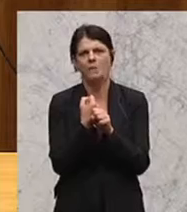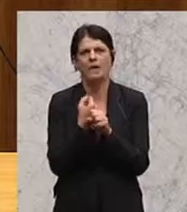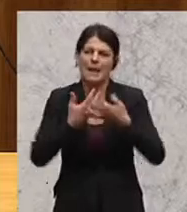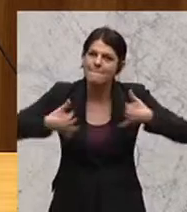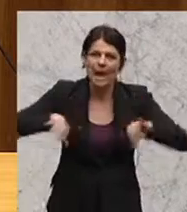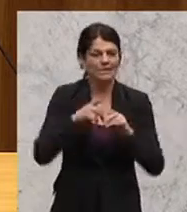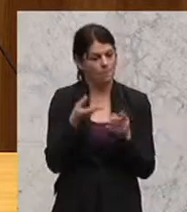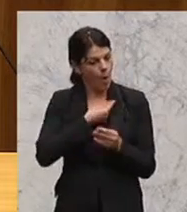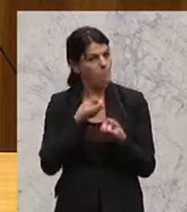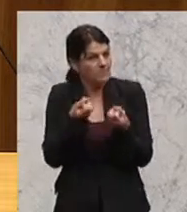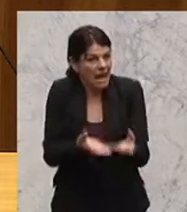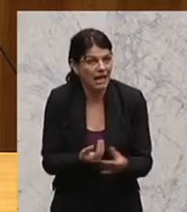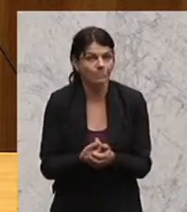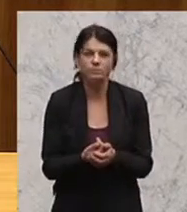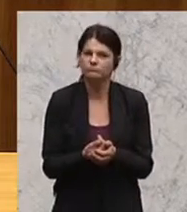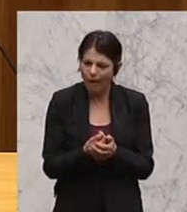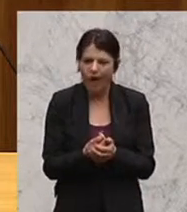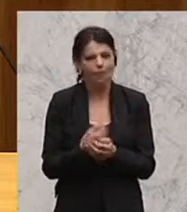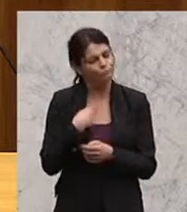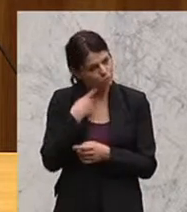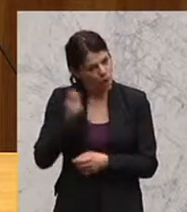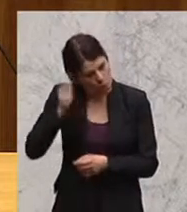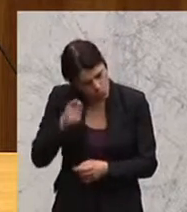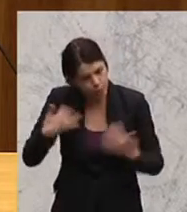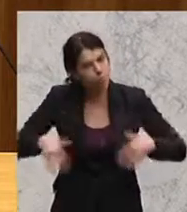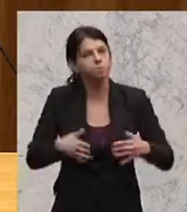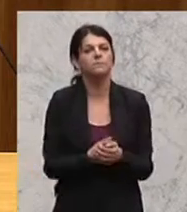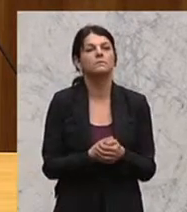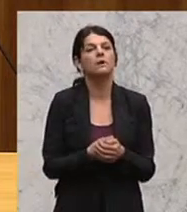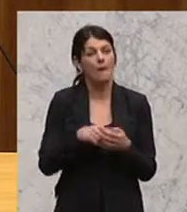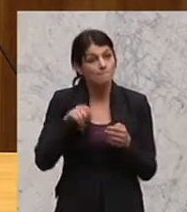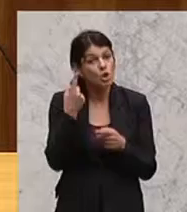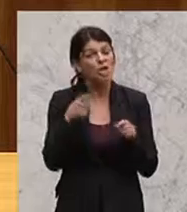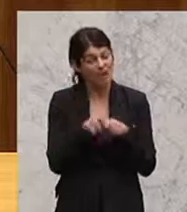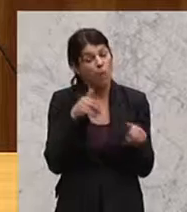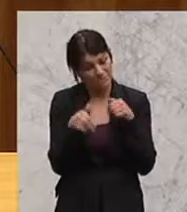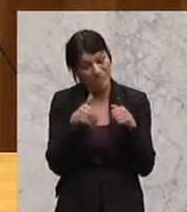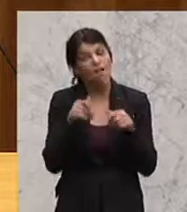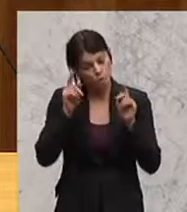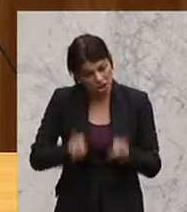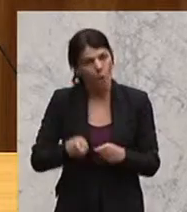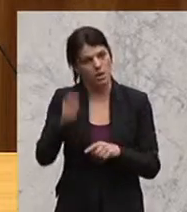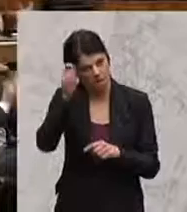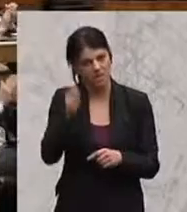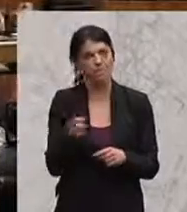einem Ergebnis zu kommen. Ich denke, das sollte respektiert werden, das sollte vor allem auch von den Ministerien respektiert werden.